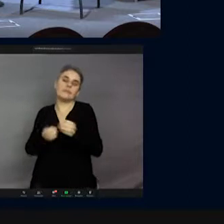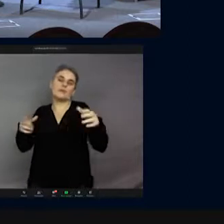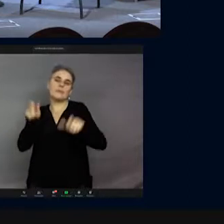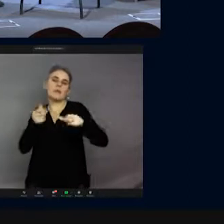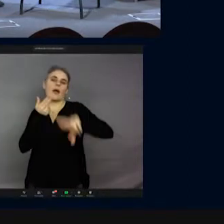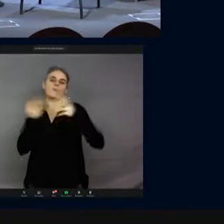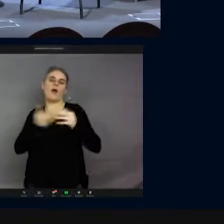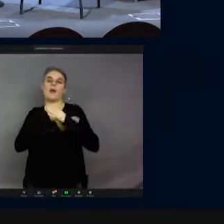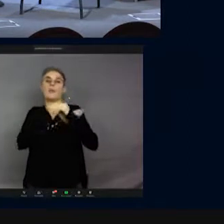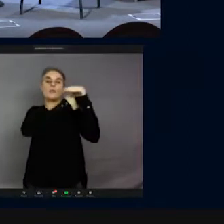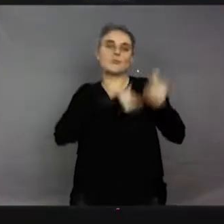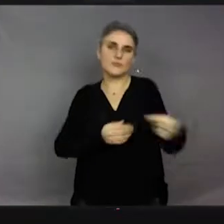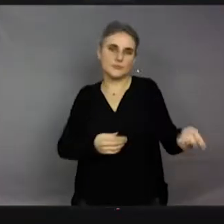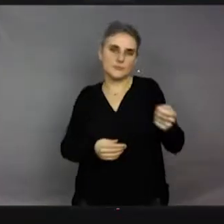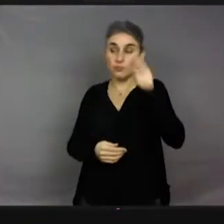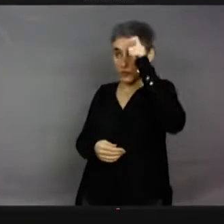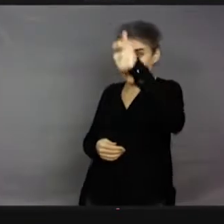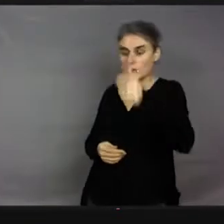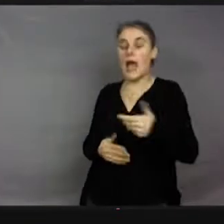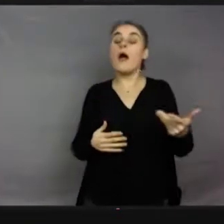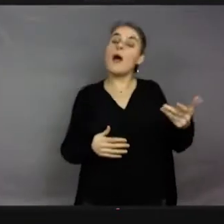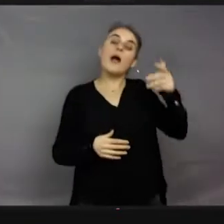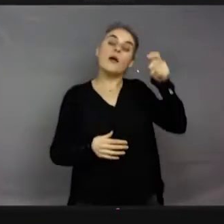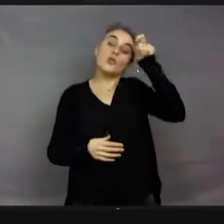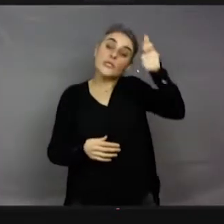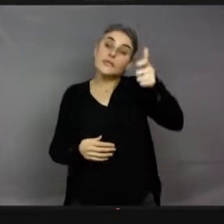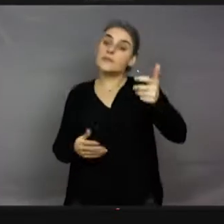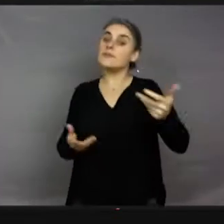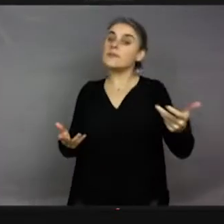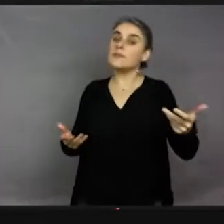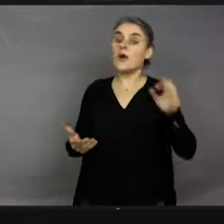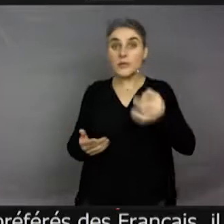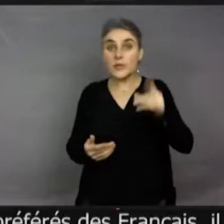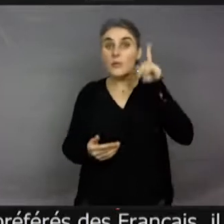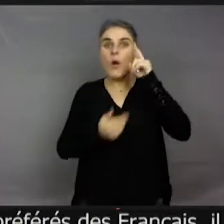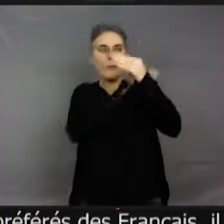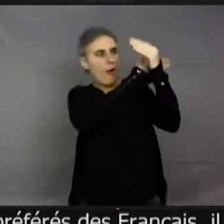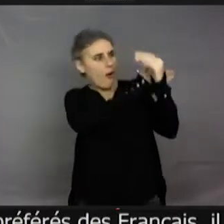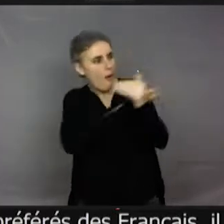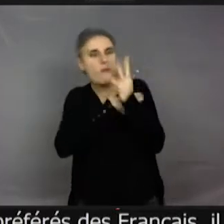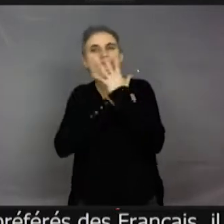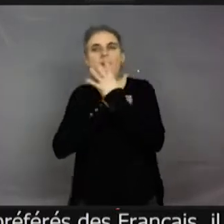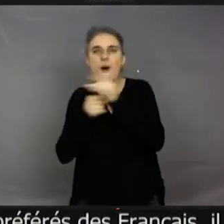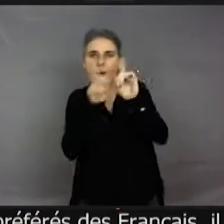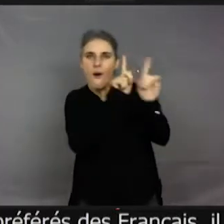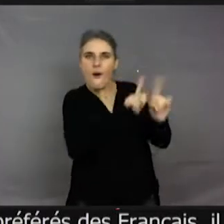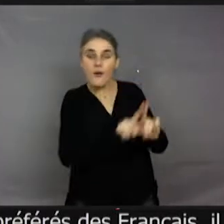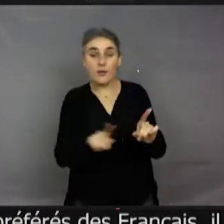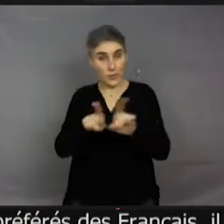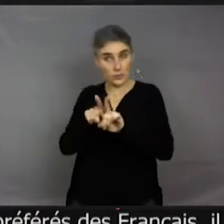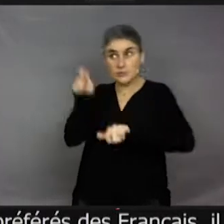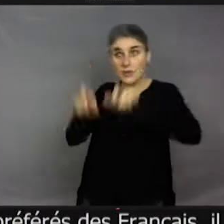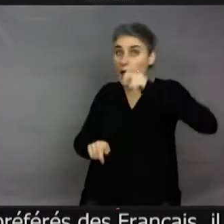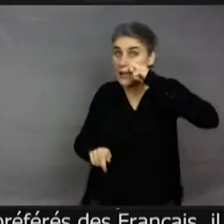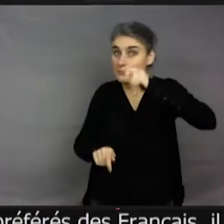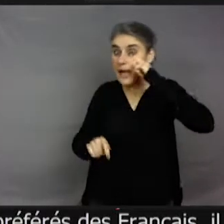C'est logique. Et c'est pas... Alors c'est logique, oui, c'est logique parce qu ont plein de couleurs, et c'est vrai que c'est aussi le cas chez les spécialistes des insectes, alors